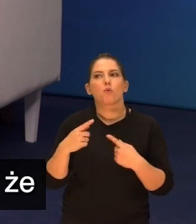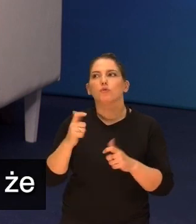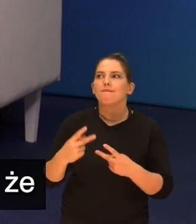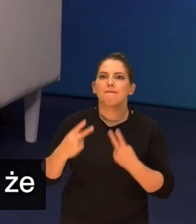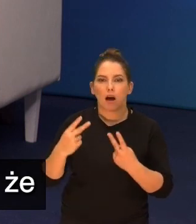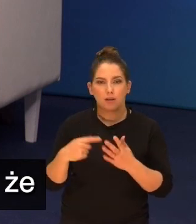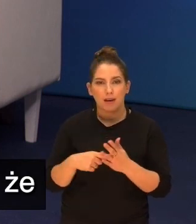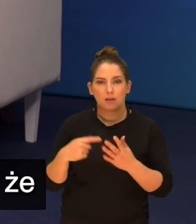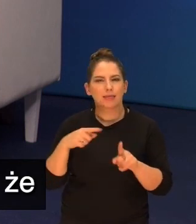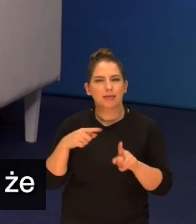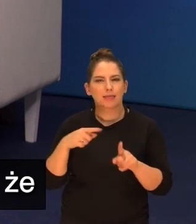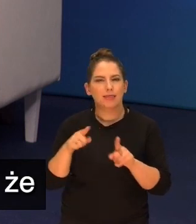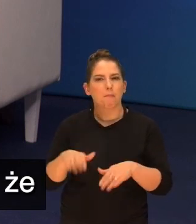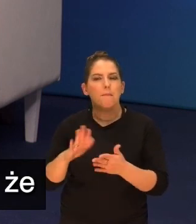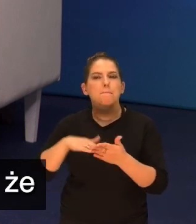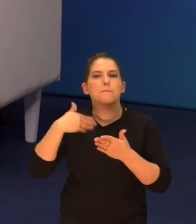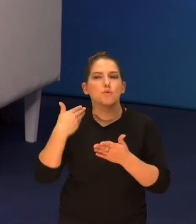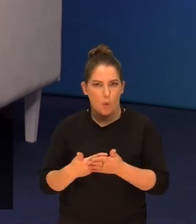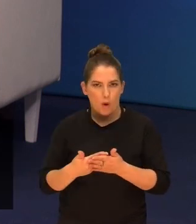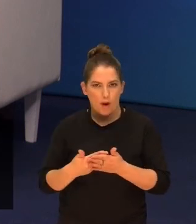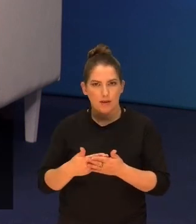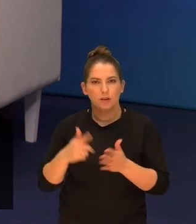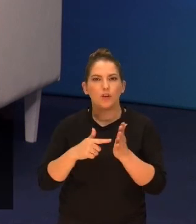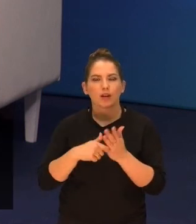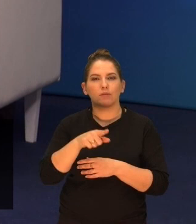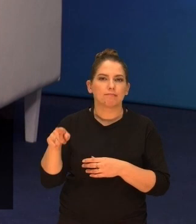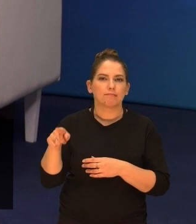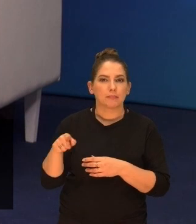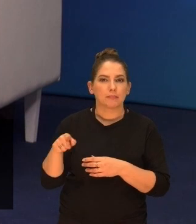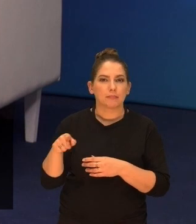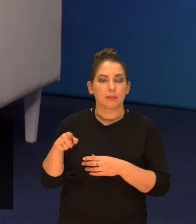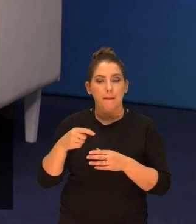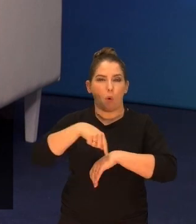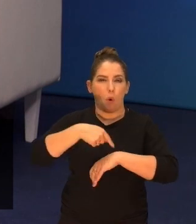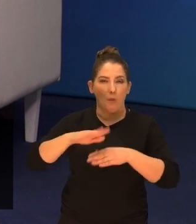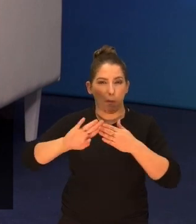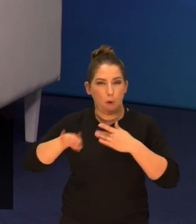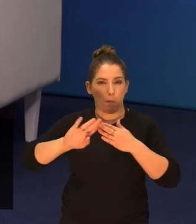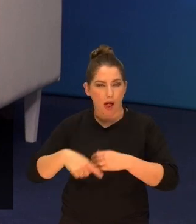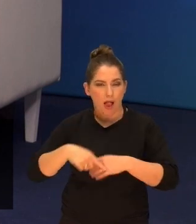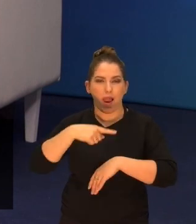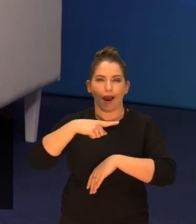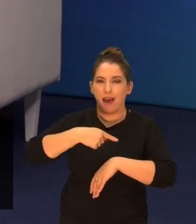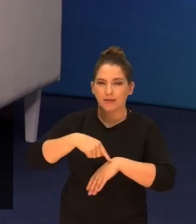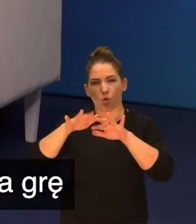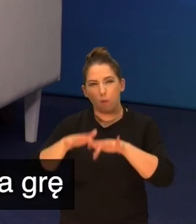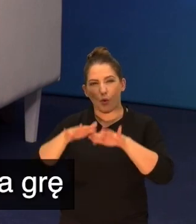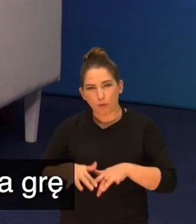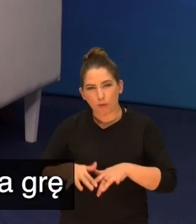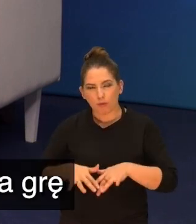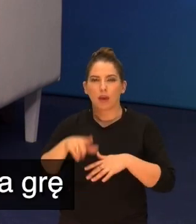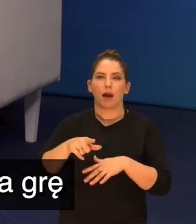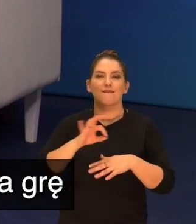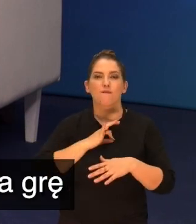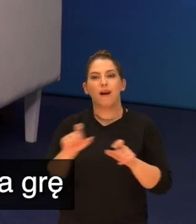ważne. Ja też zawsze podaję taki przykład, że często rodzice się zrzymali, że po tylu godzinach lekcji w komputerze, dziecko